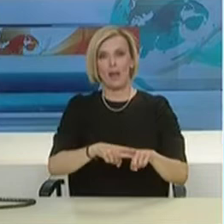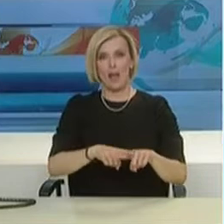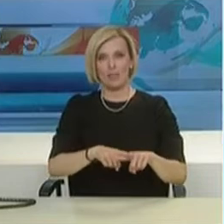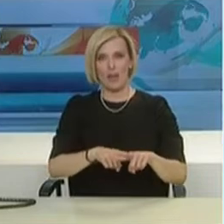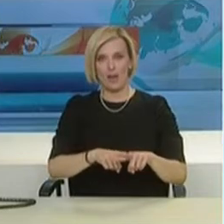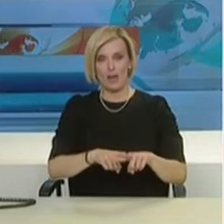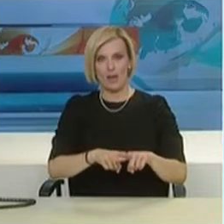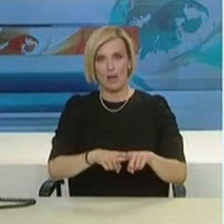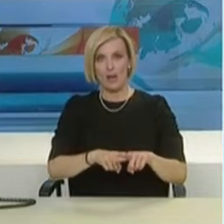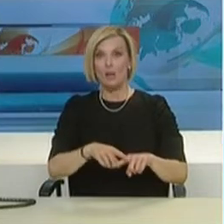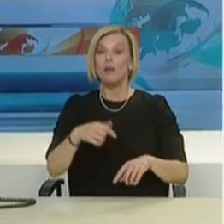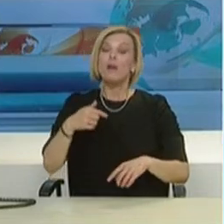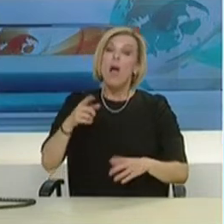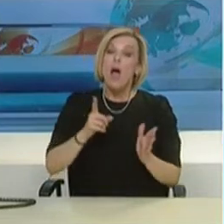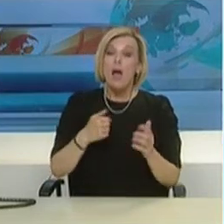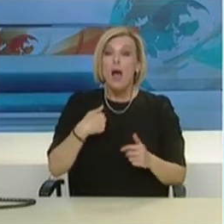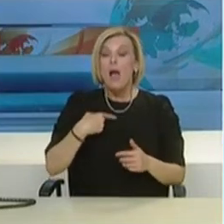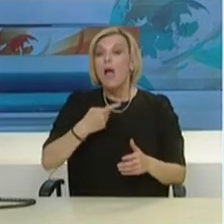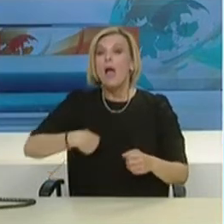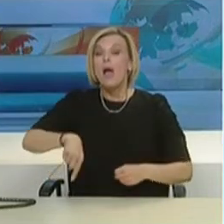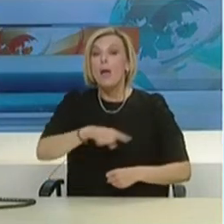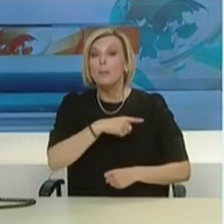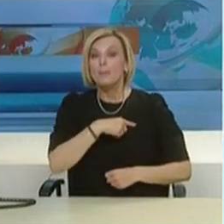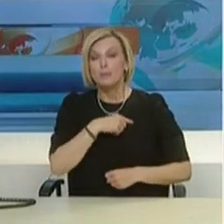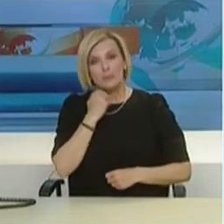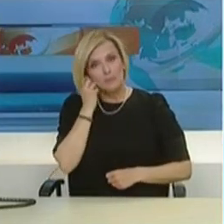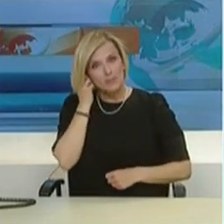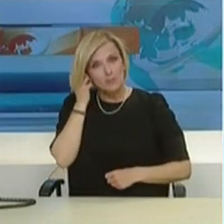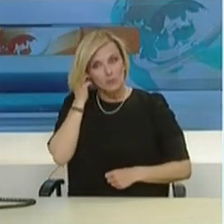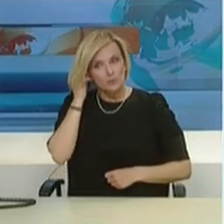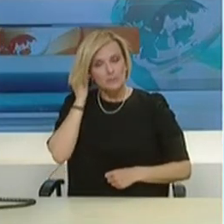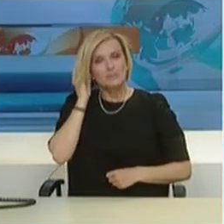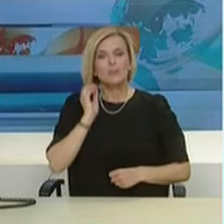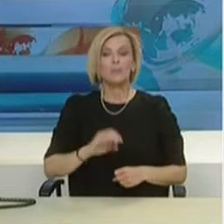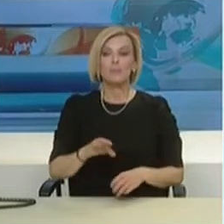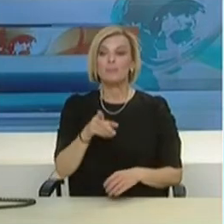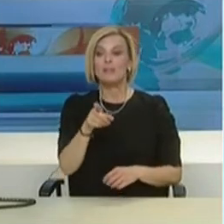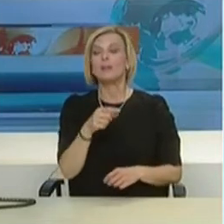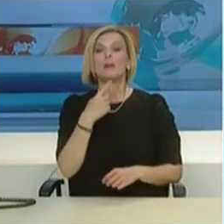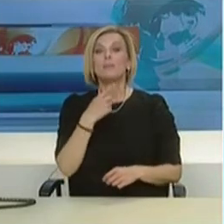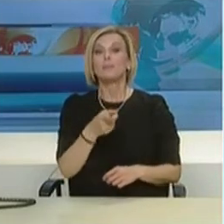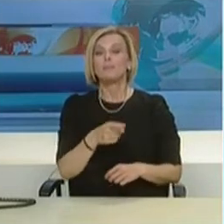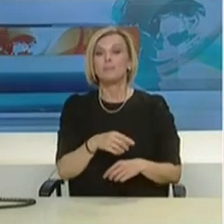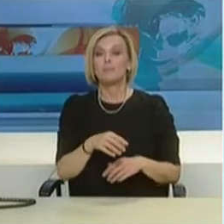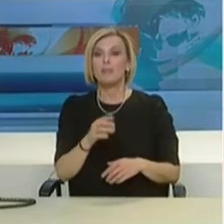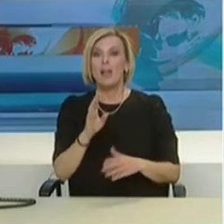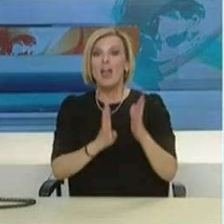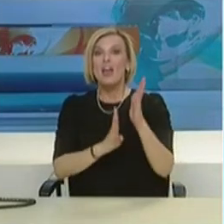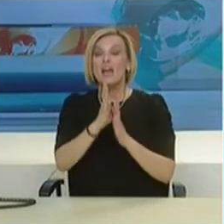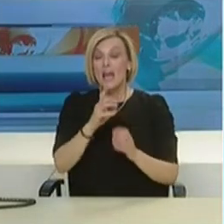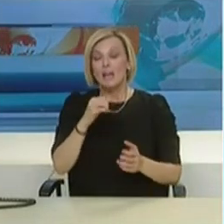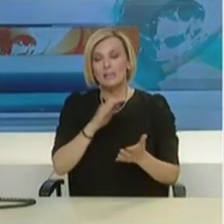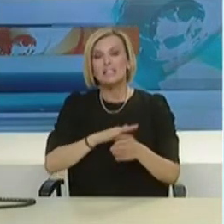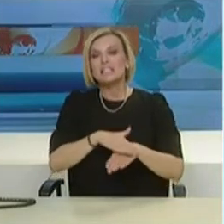με το αν τηρούν τη δέσμευση και την οδηγία για τις 14 ημέρες